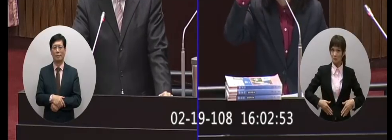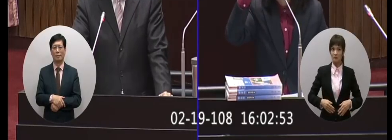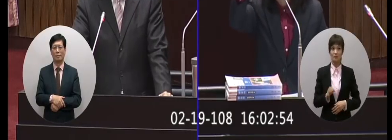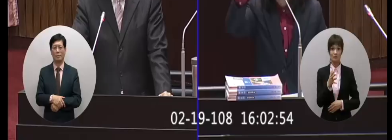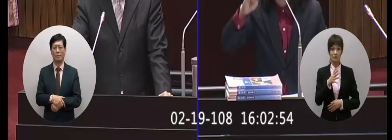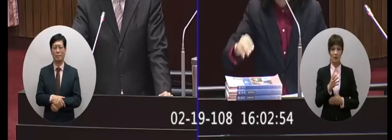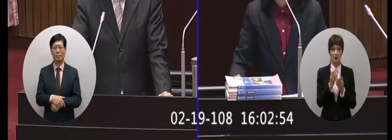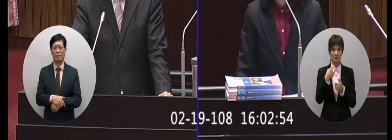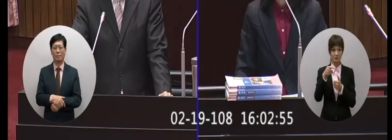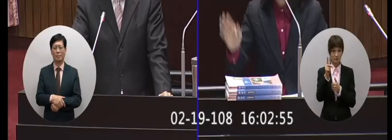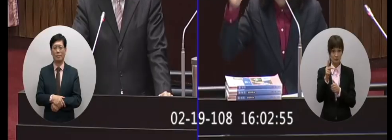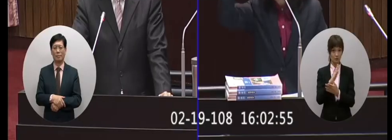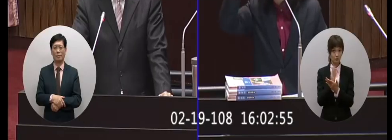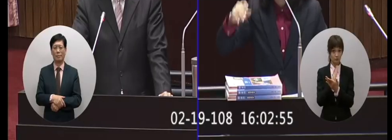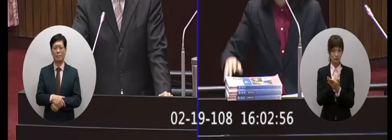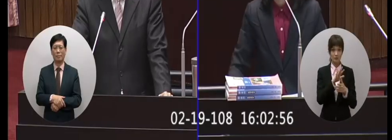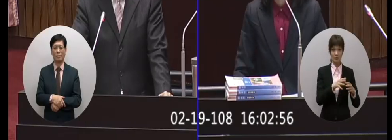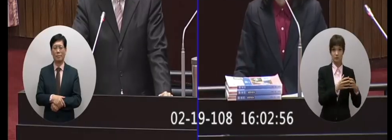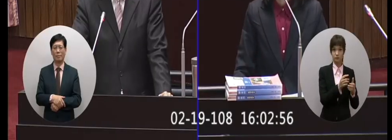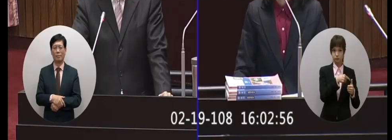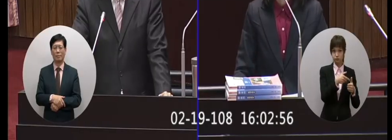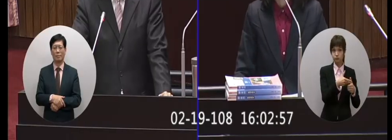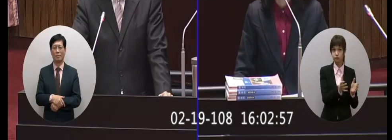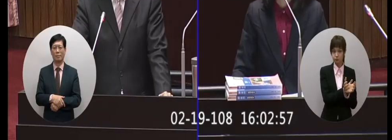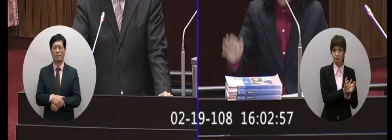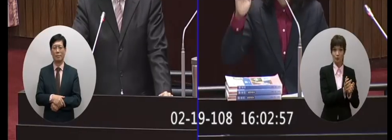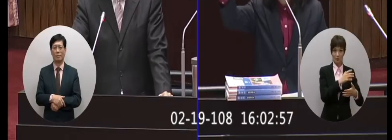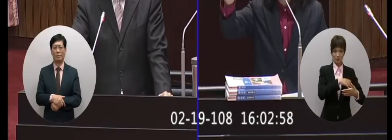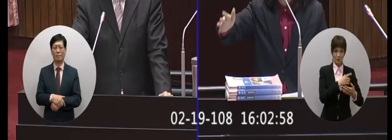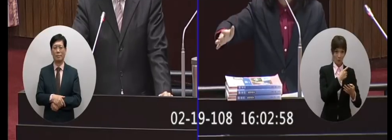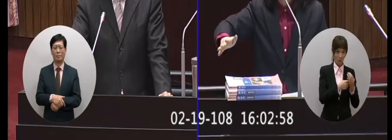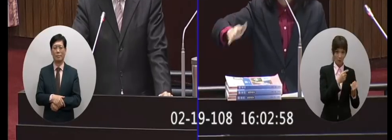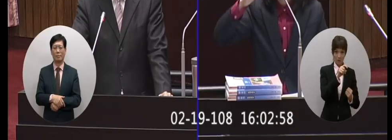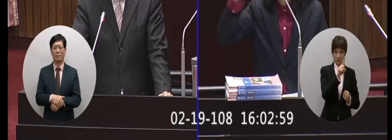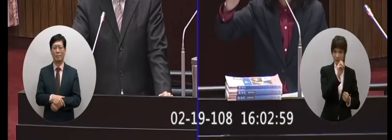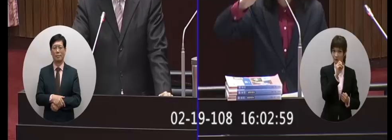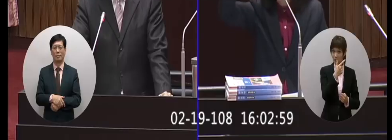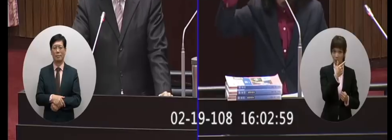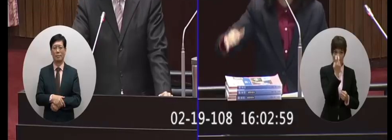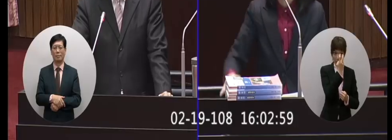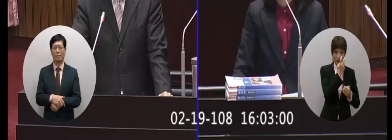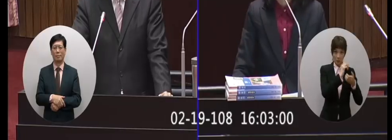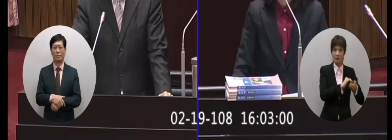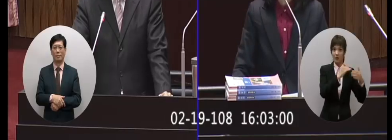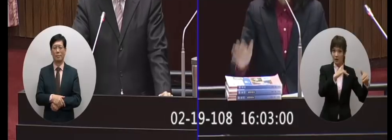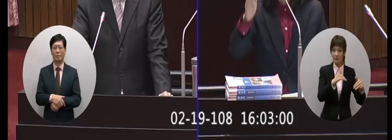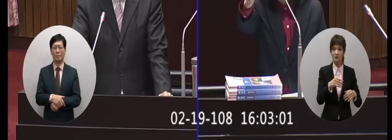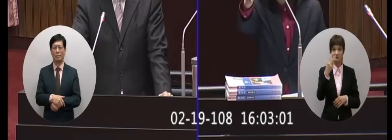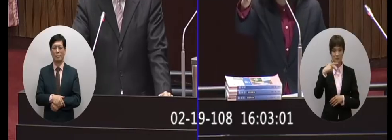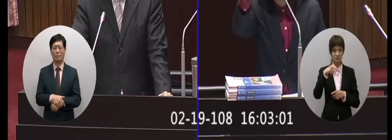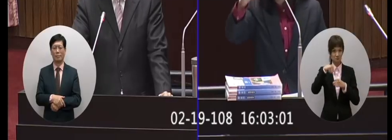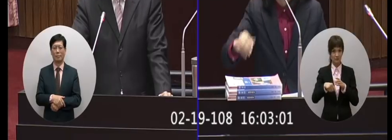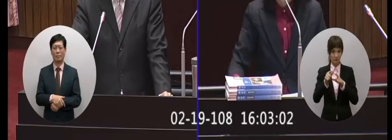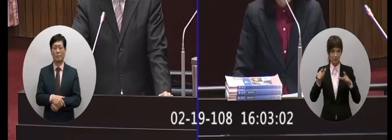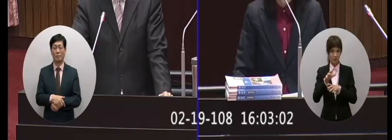第一個佈定的到現在106本還沒審定再來加深加廣教科書一本都沒有出來還